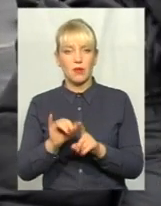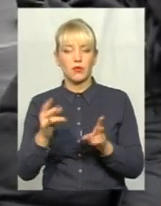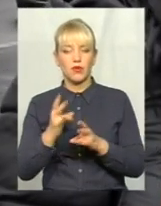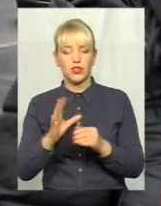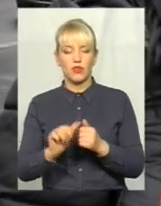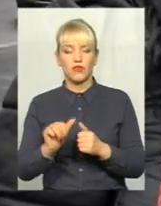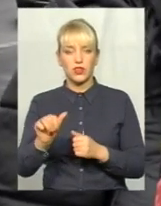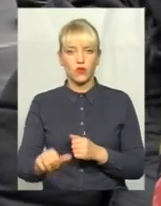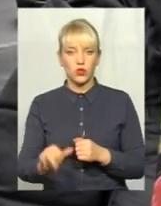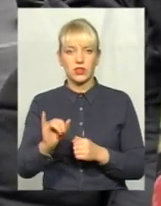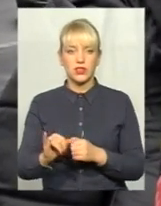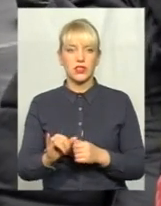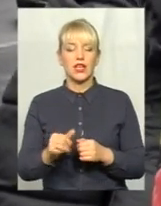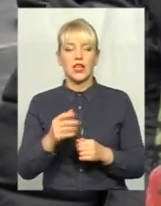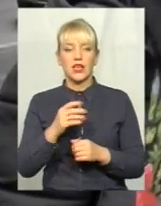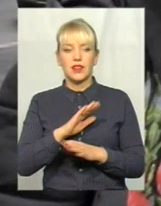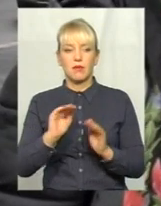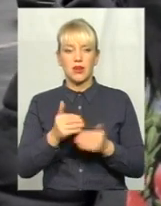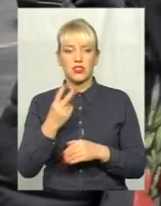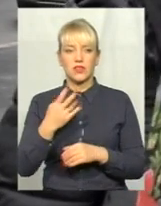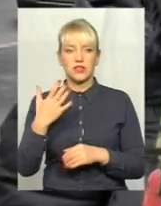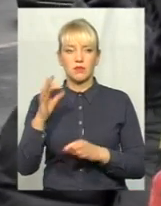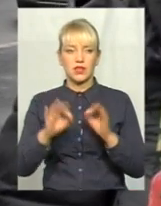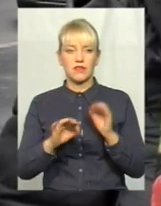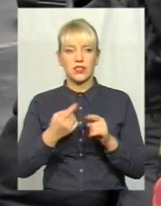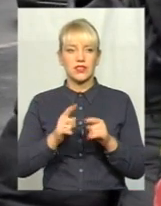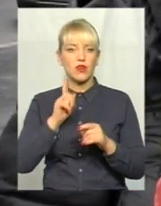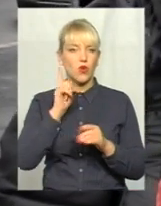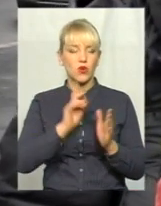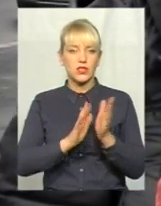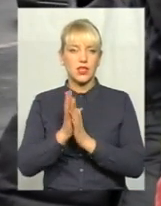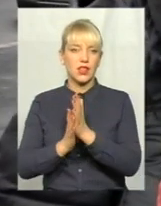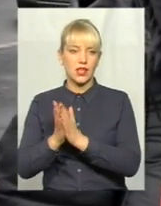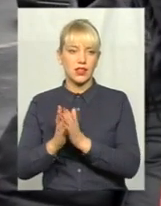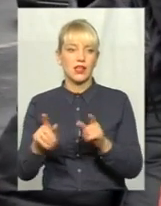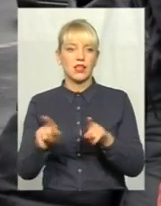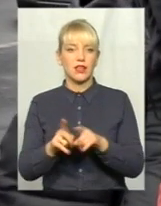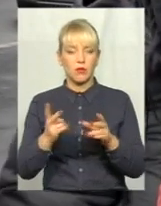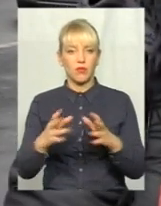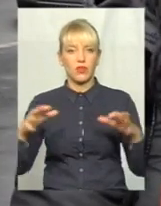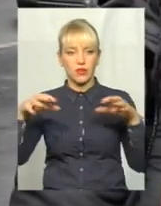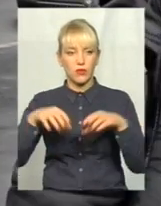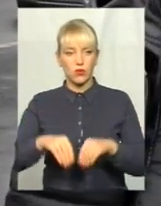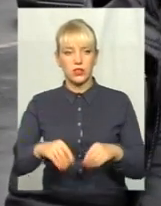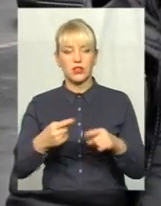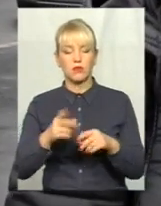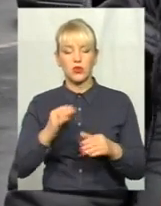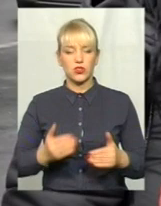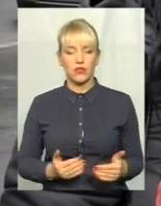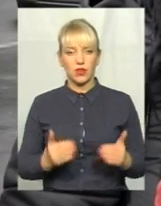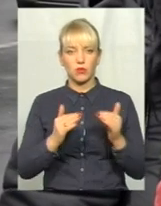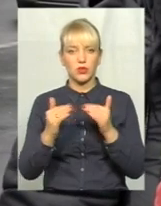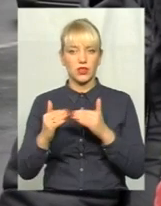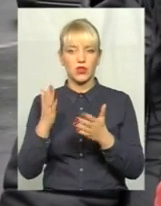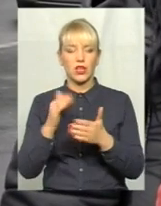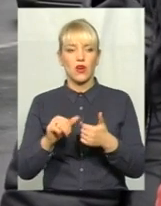відводитися і відсоток не менше 25 відсотків – це озеленення. Так само в це все для житлових будинків окремо